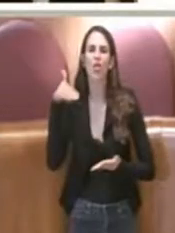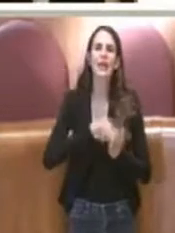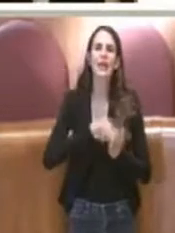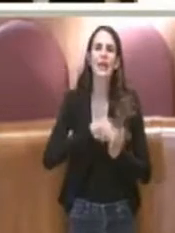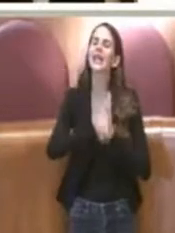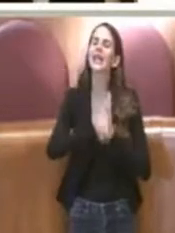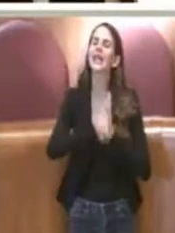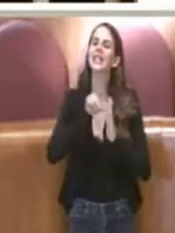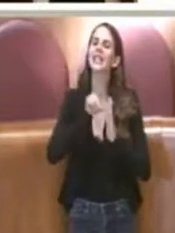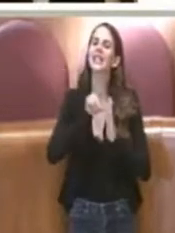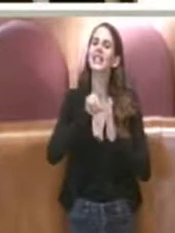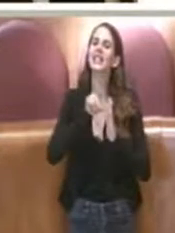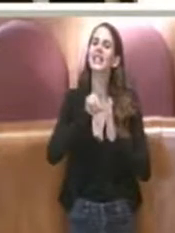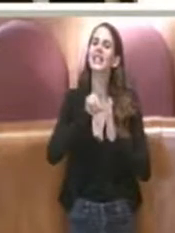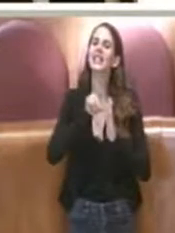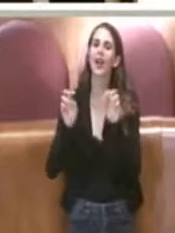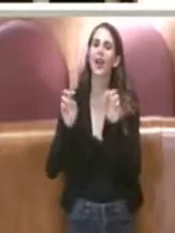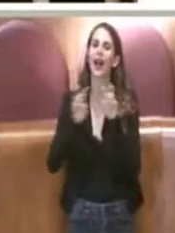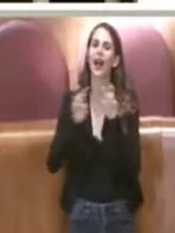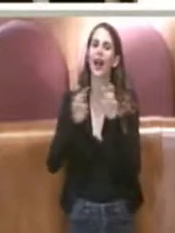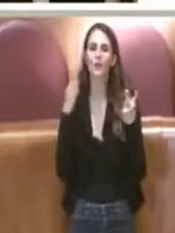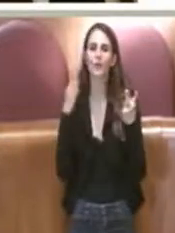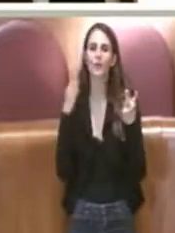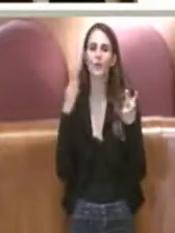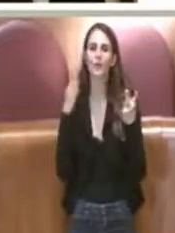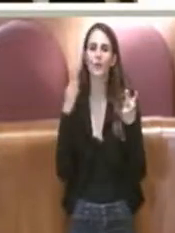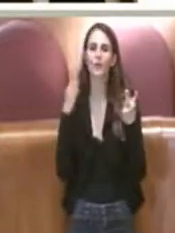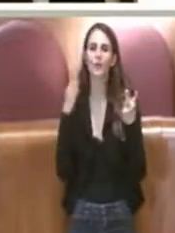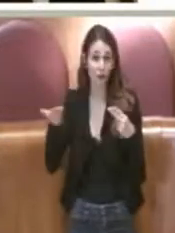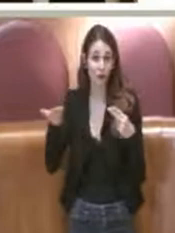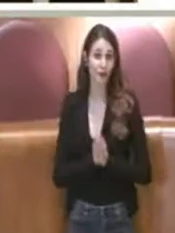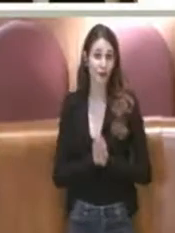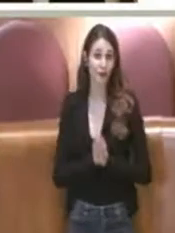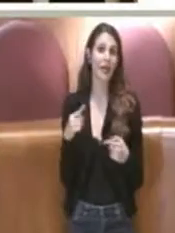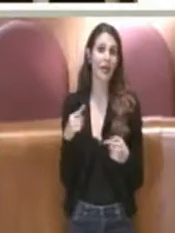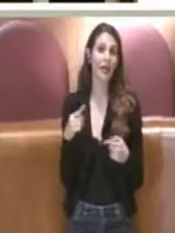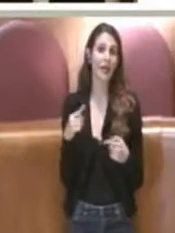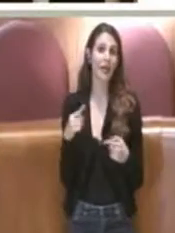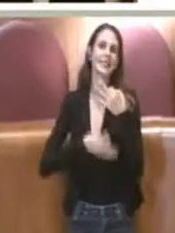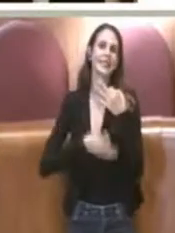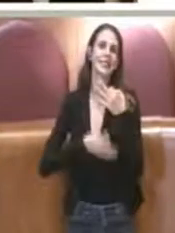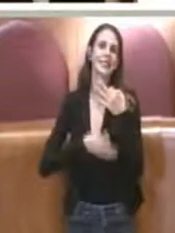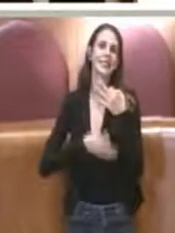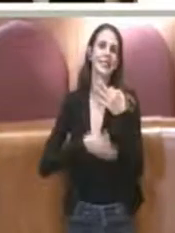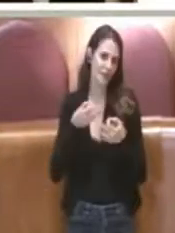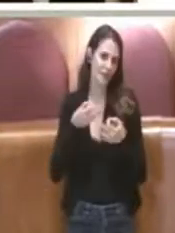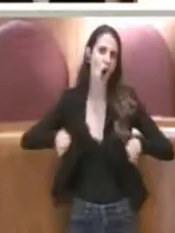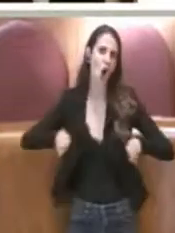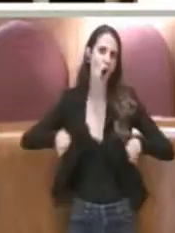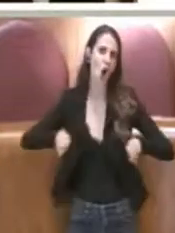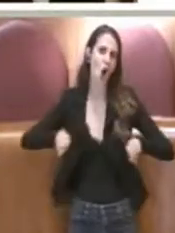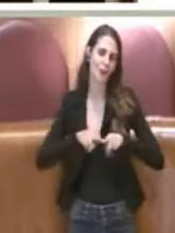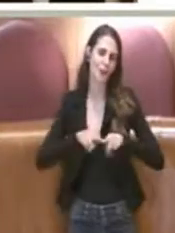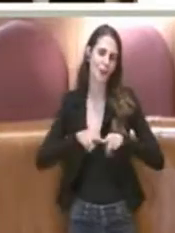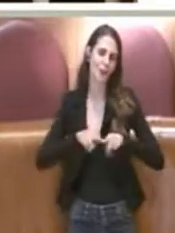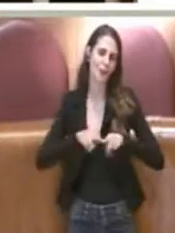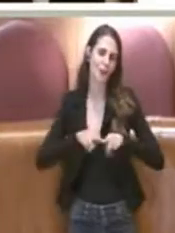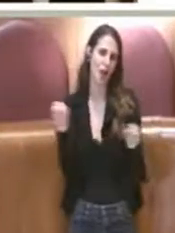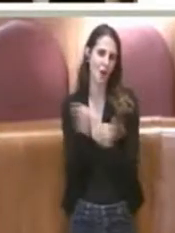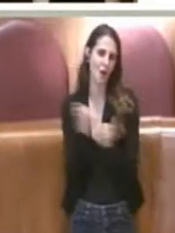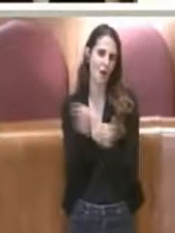Quindi questo per dire che evidentemente c'è un'attività pesante e